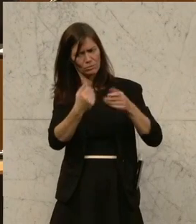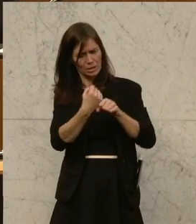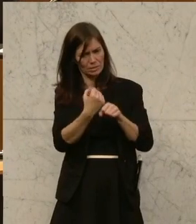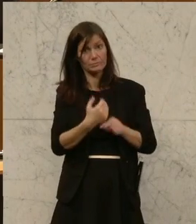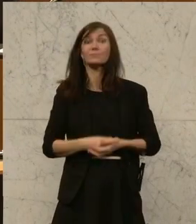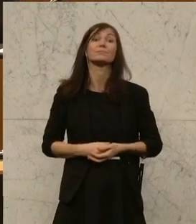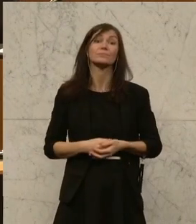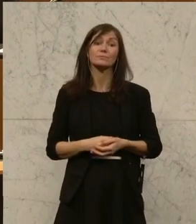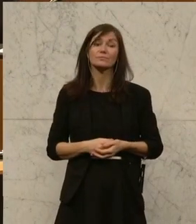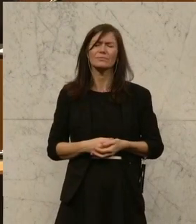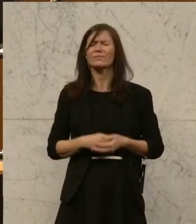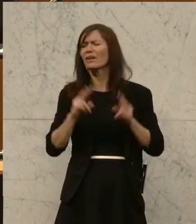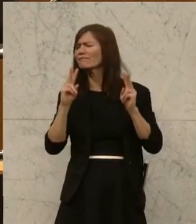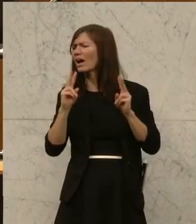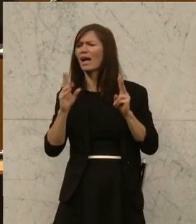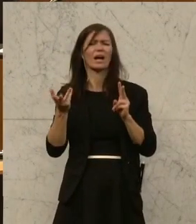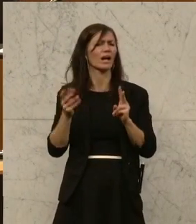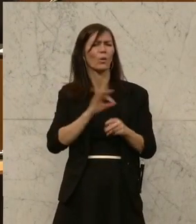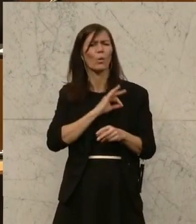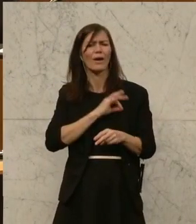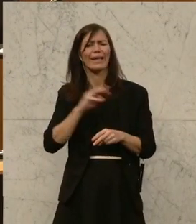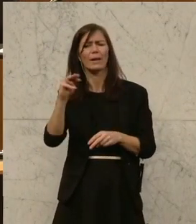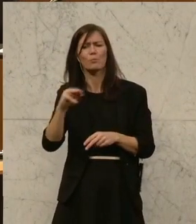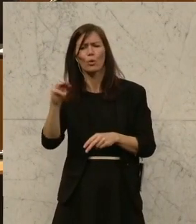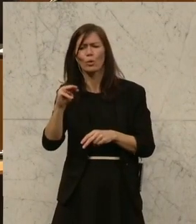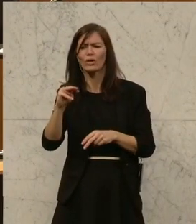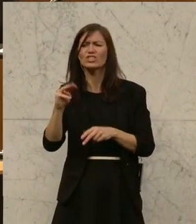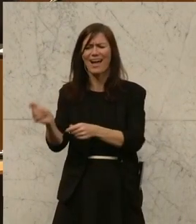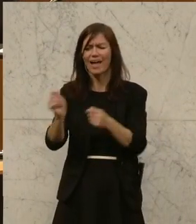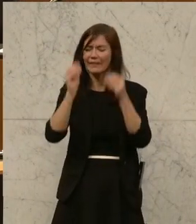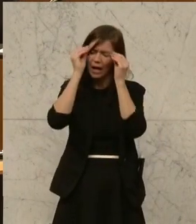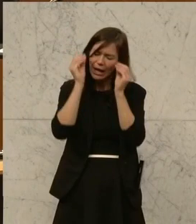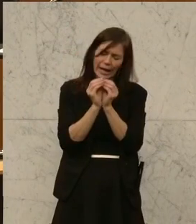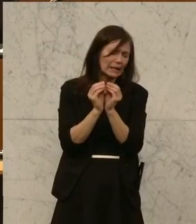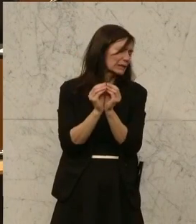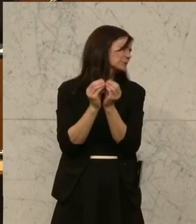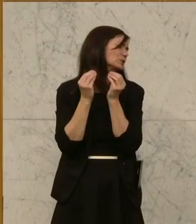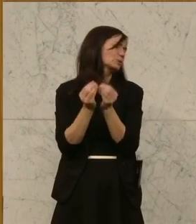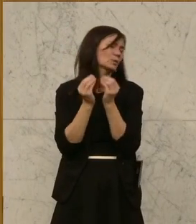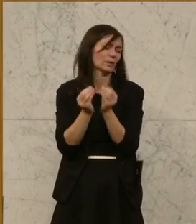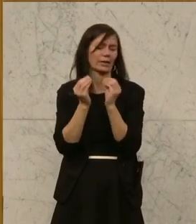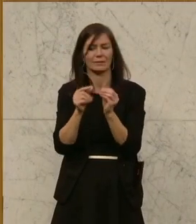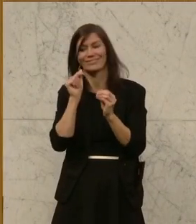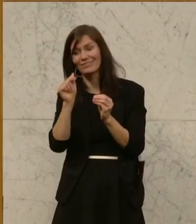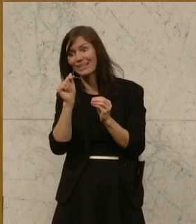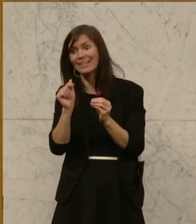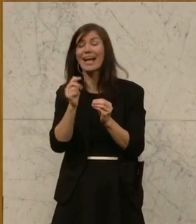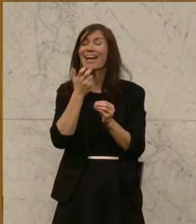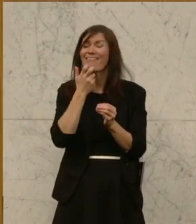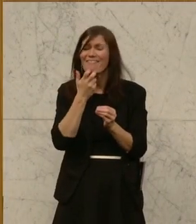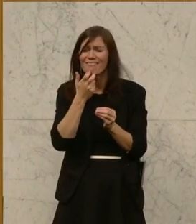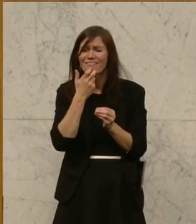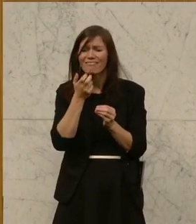Und jetzt kommt der absurde Antrag vom Kollegen Muchitsch. Also wenn man einen logikfreien Antrag nehmen will, dann nimmt man den von Beppo Muchitsch.